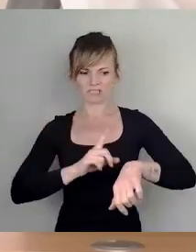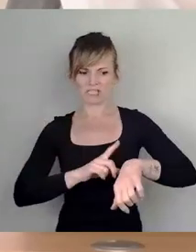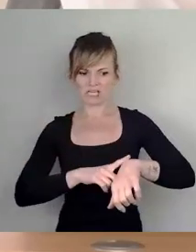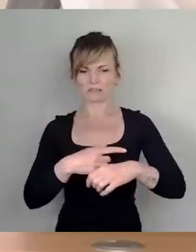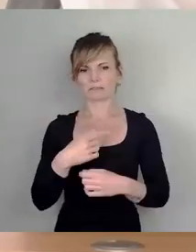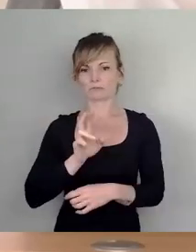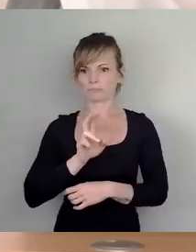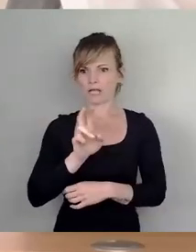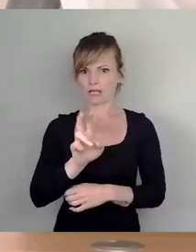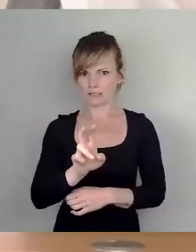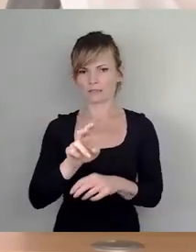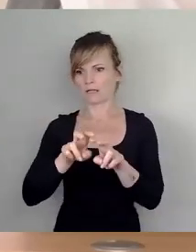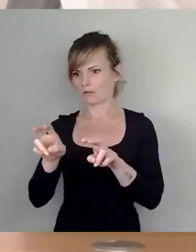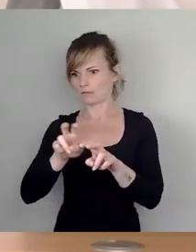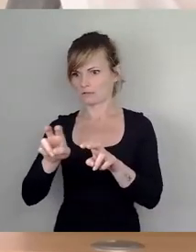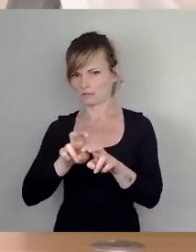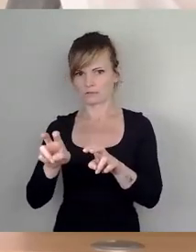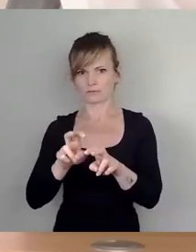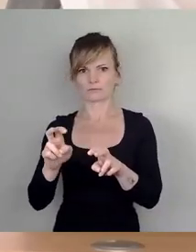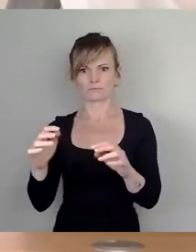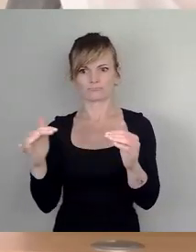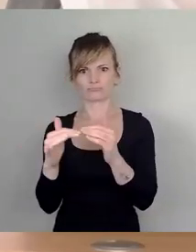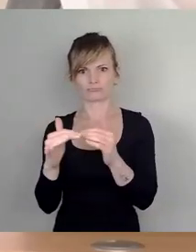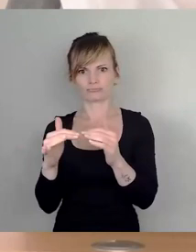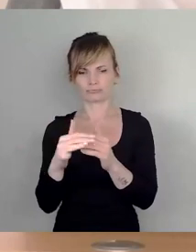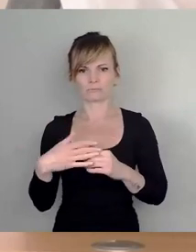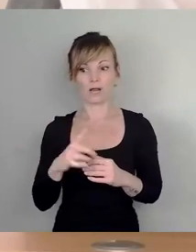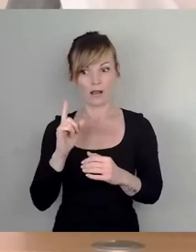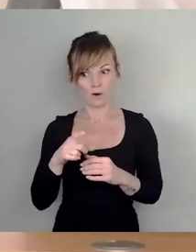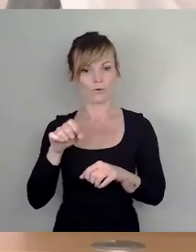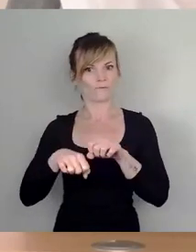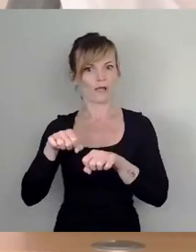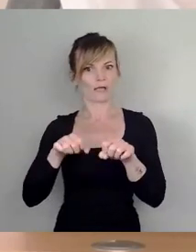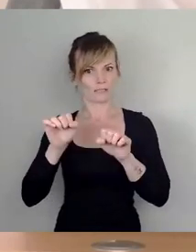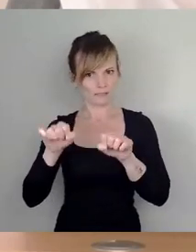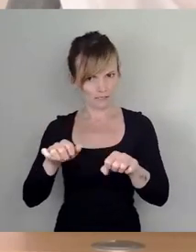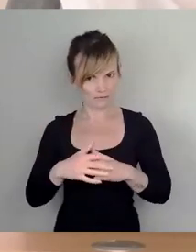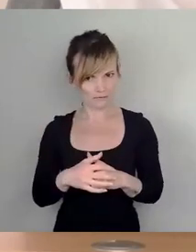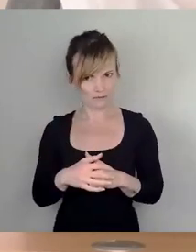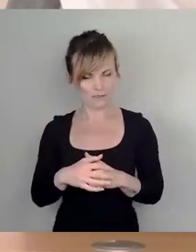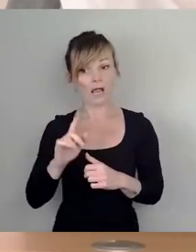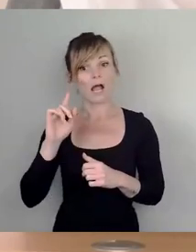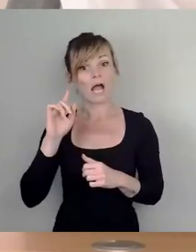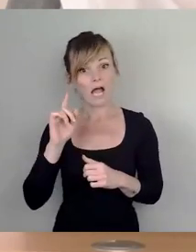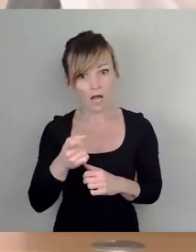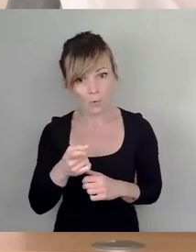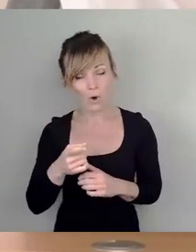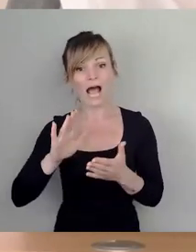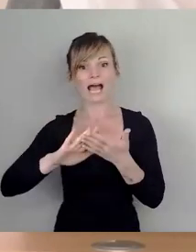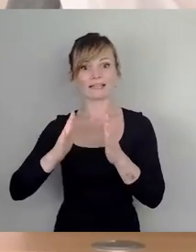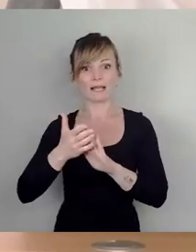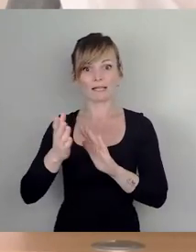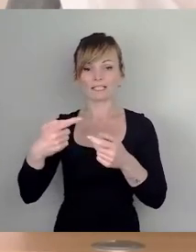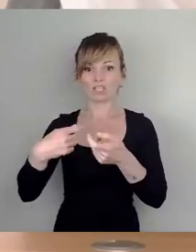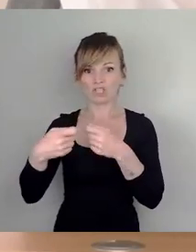diese Fläche ja auch mit dem Rad befahren kann, dass dort auch der Anlieferverkehr für die Handelseinrichtungen da